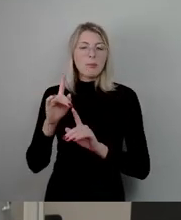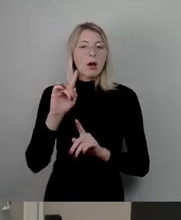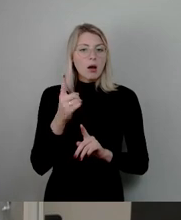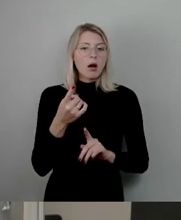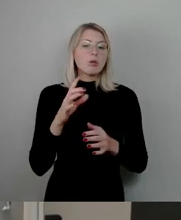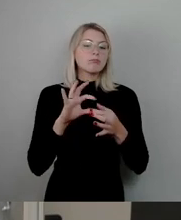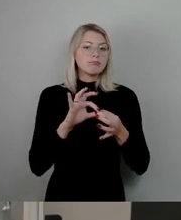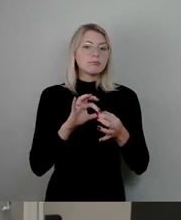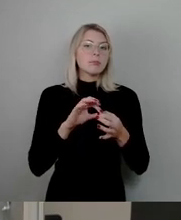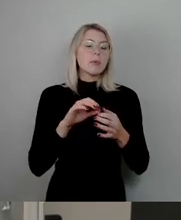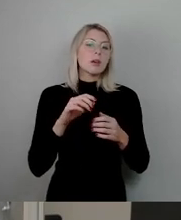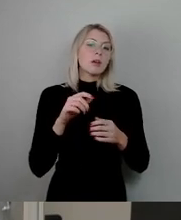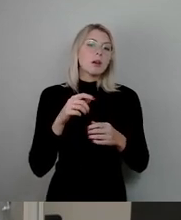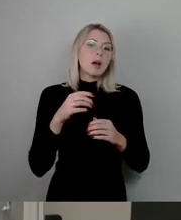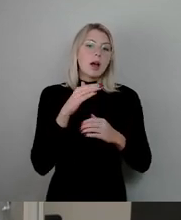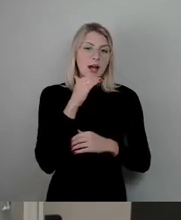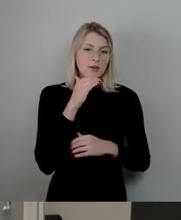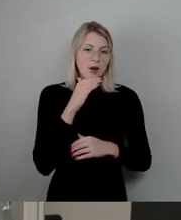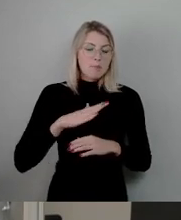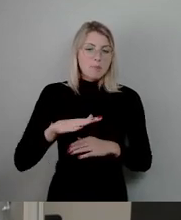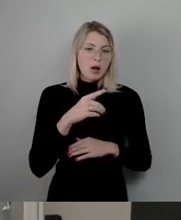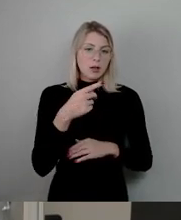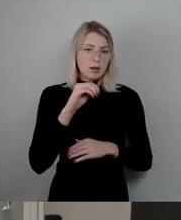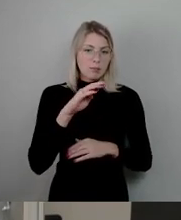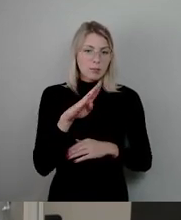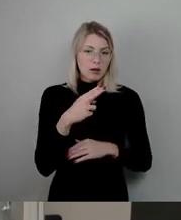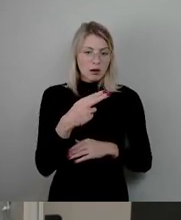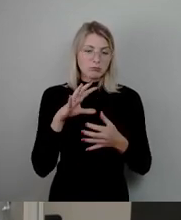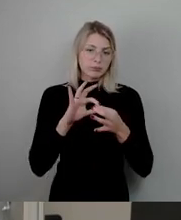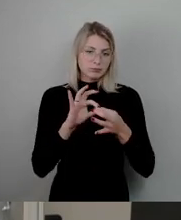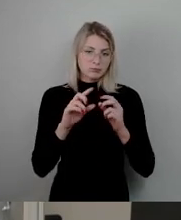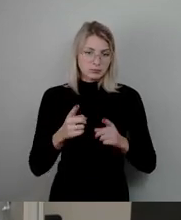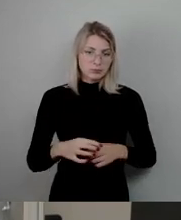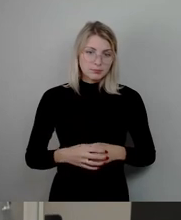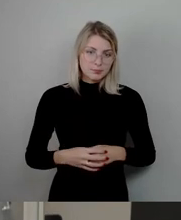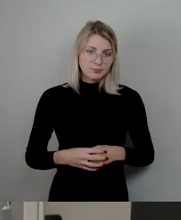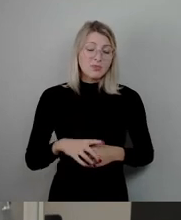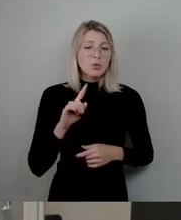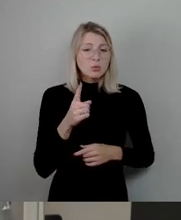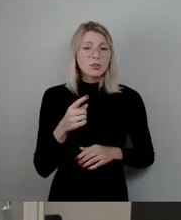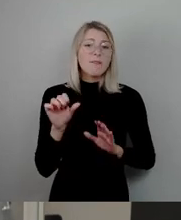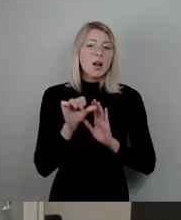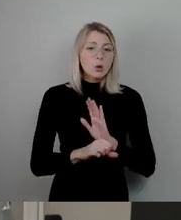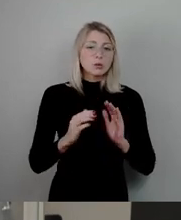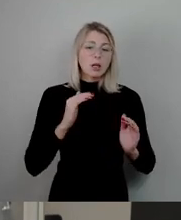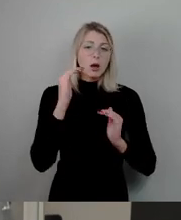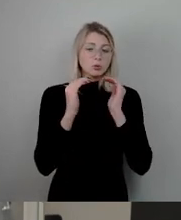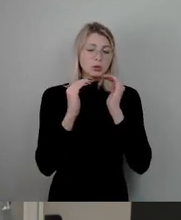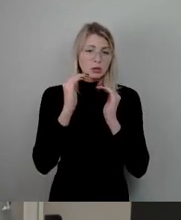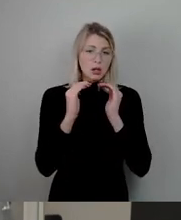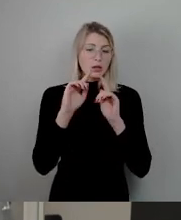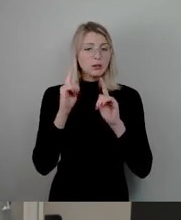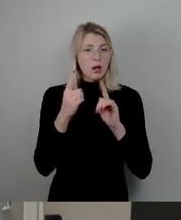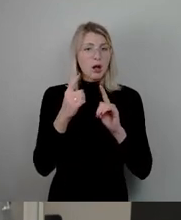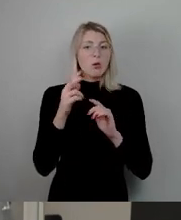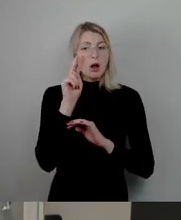GmbH dann den Betreiber mit abhängig ist. Und dieser Verlustausgleich, das wissen wir auch aus den Aussichtsratssitzungen, aus